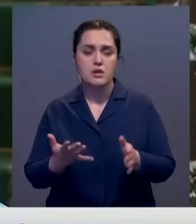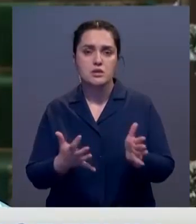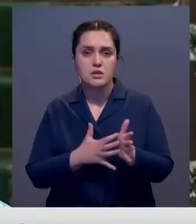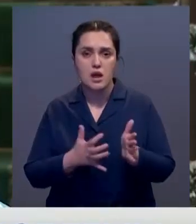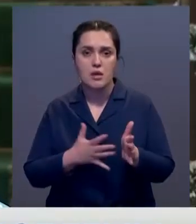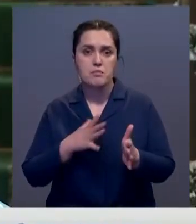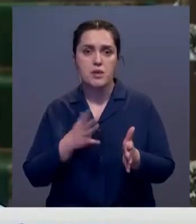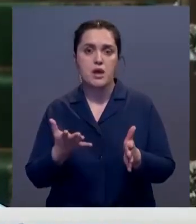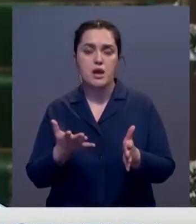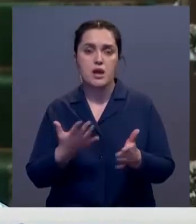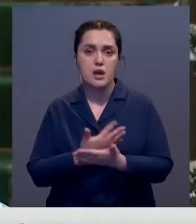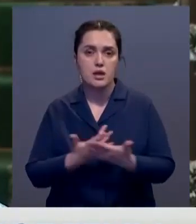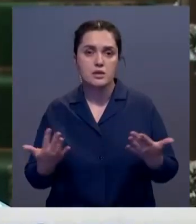картон и так далее. И далее.